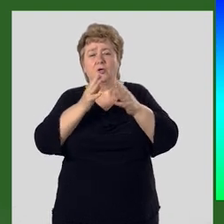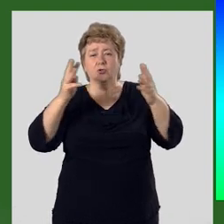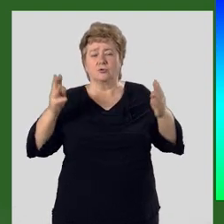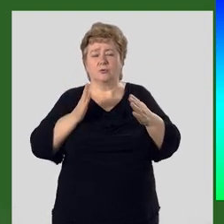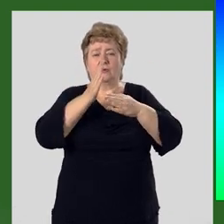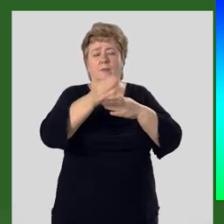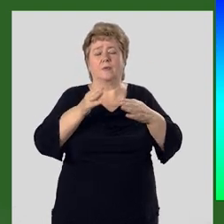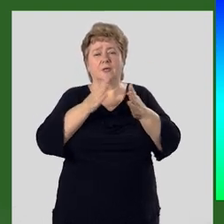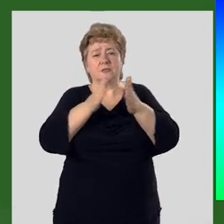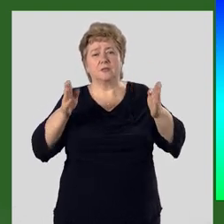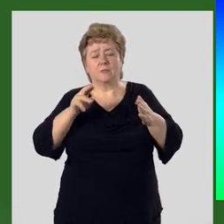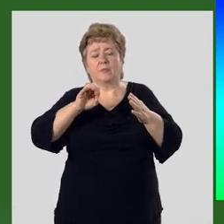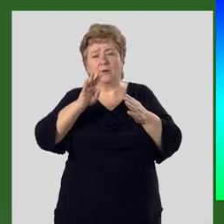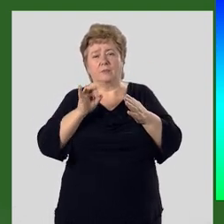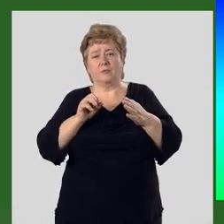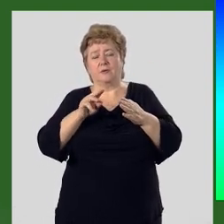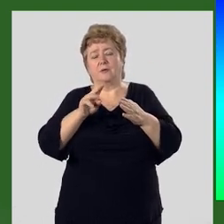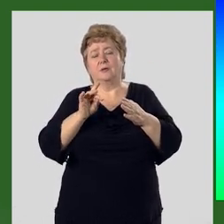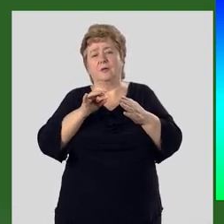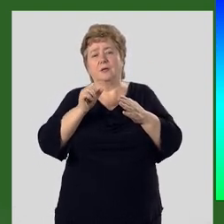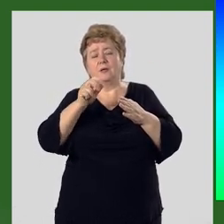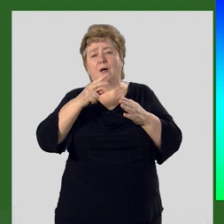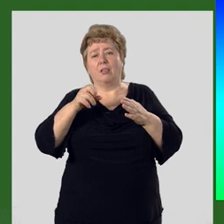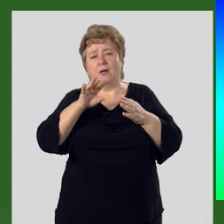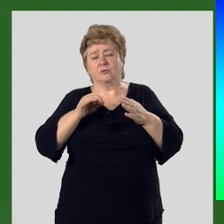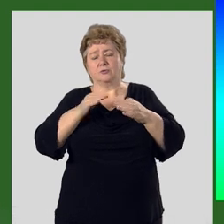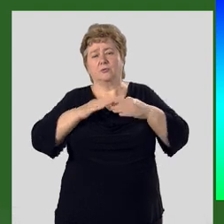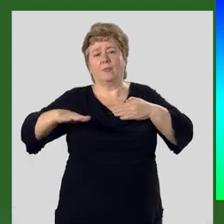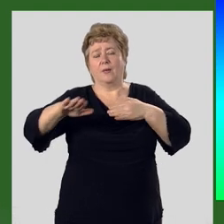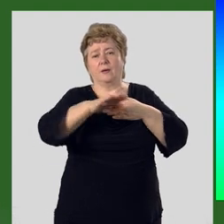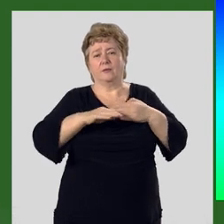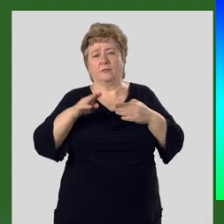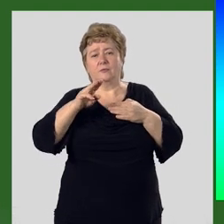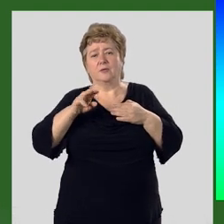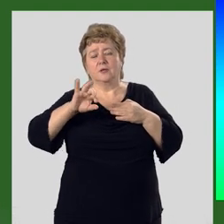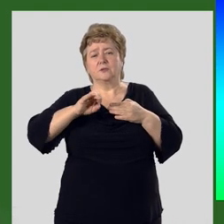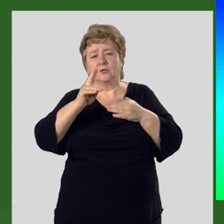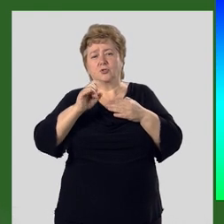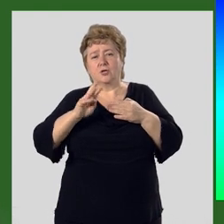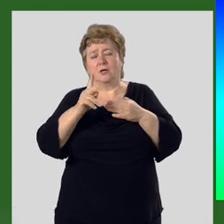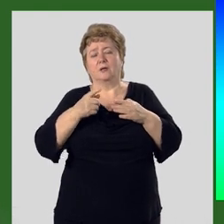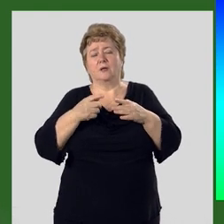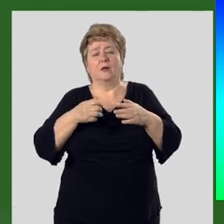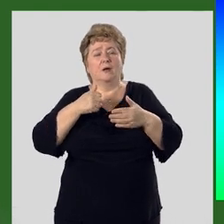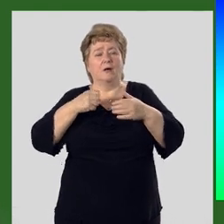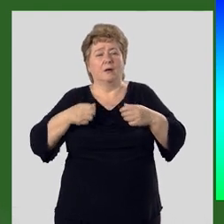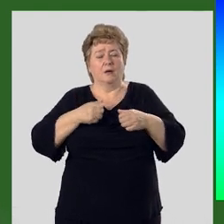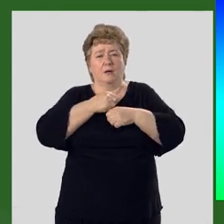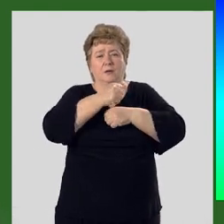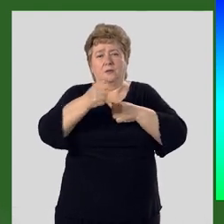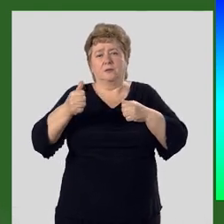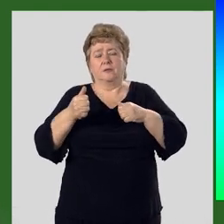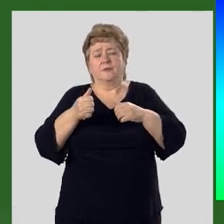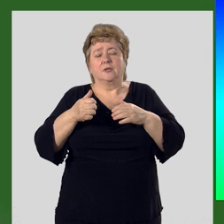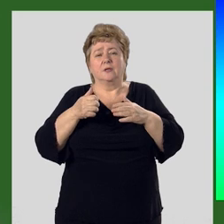разделяющий Памир и Алайскую долину. Теньшань — один из основных горных